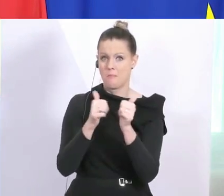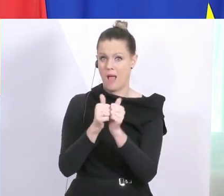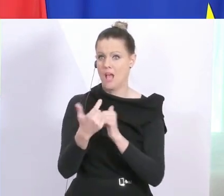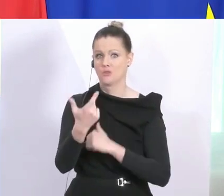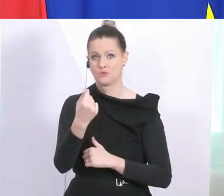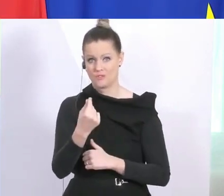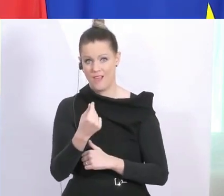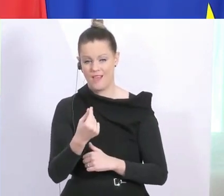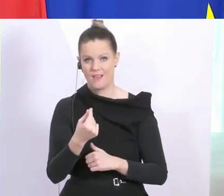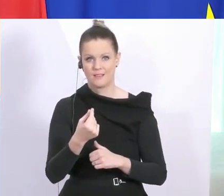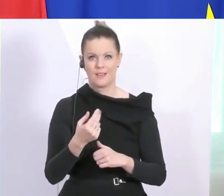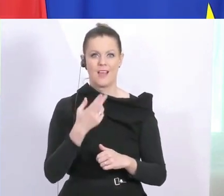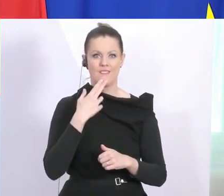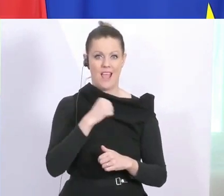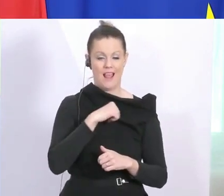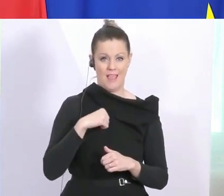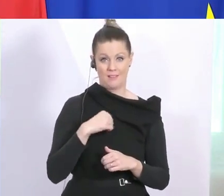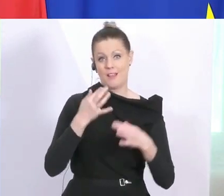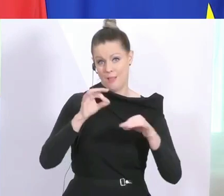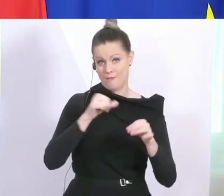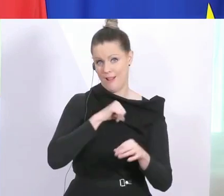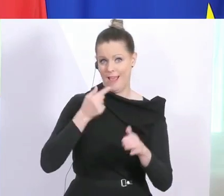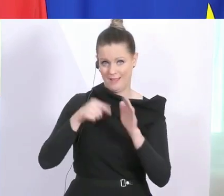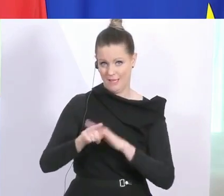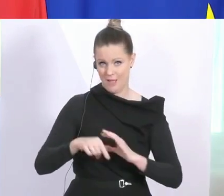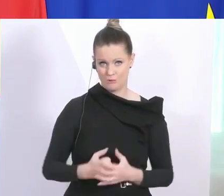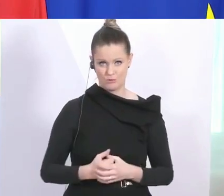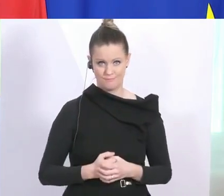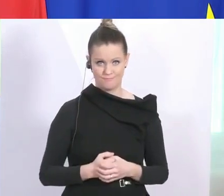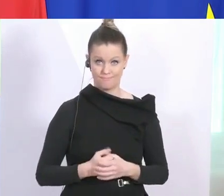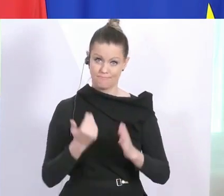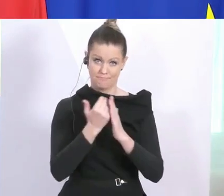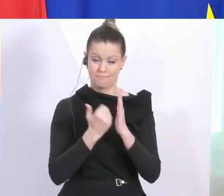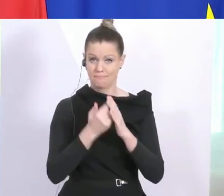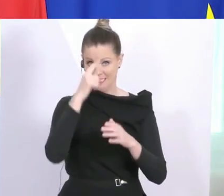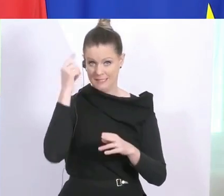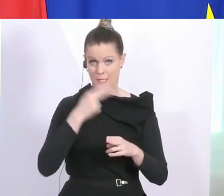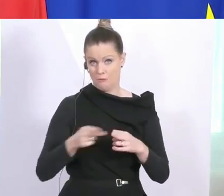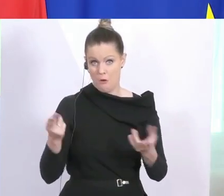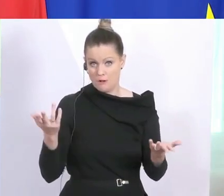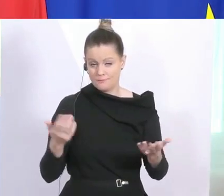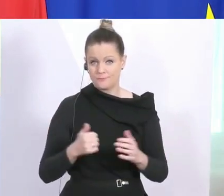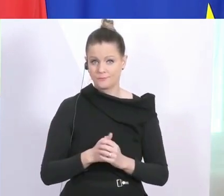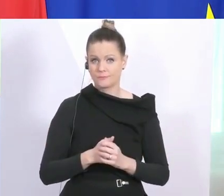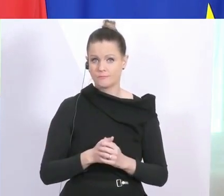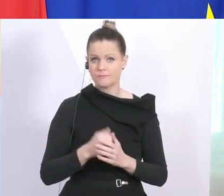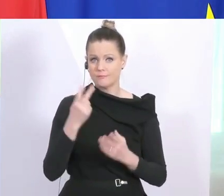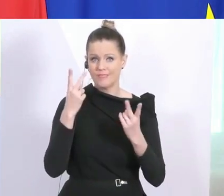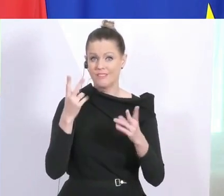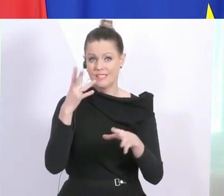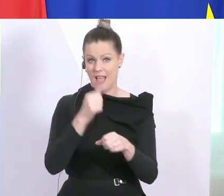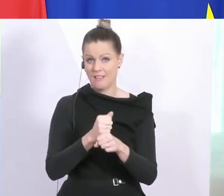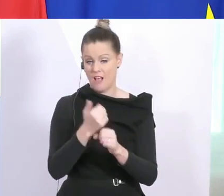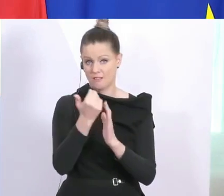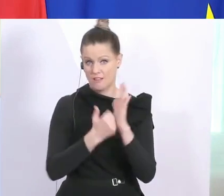Und wer alleine wohnt, der darf das alleine. Die Regelung macht Sinn, ist durchdacht und wichtig ist, dass sie eingehalten wird.